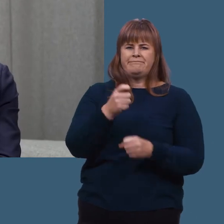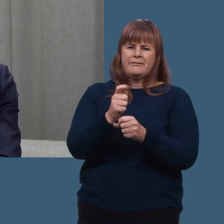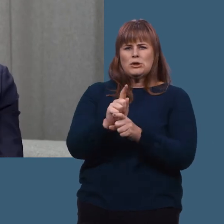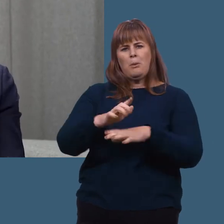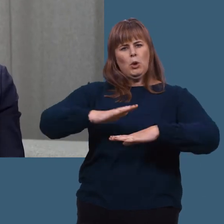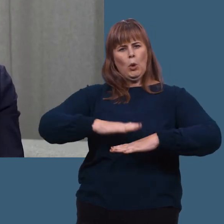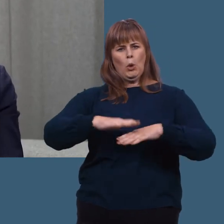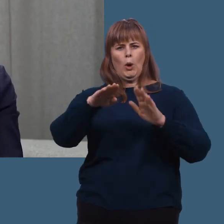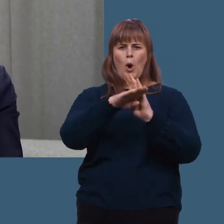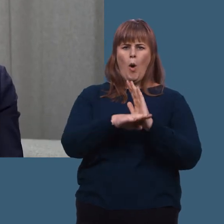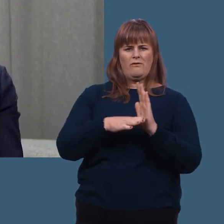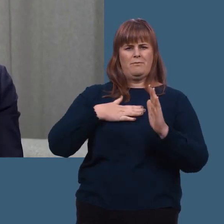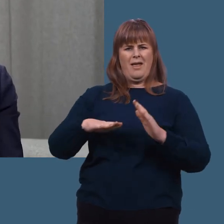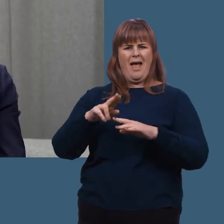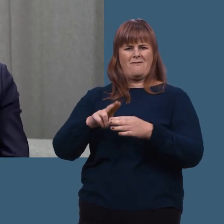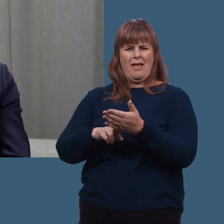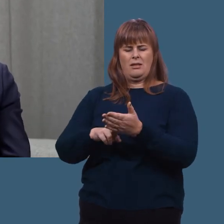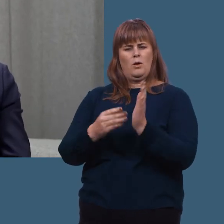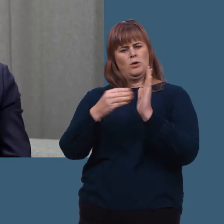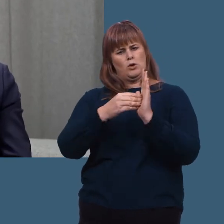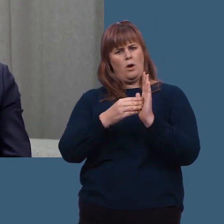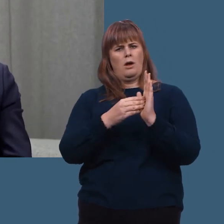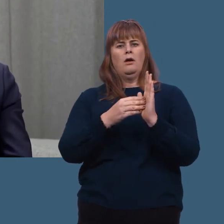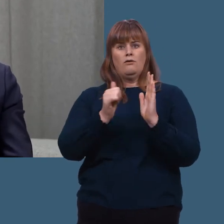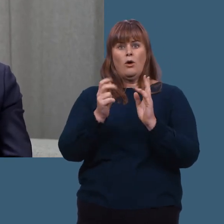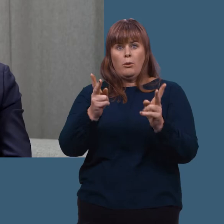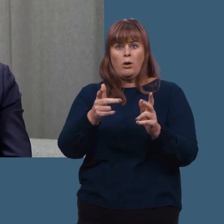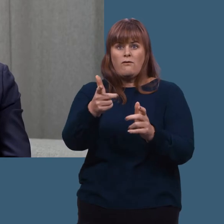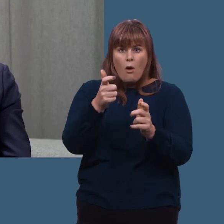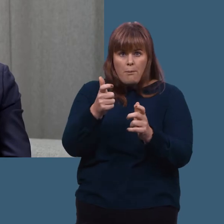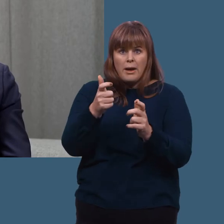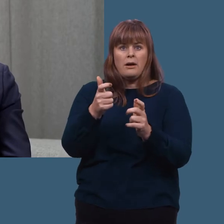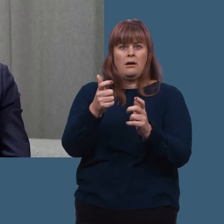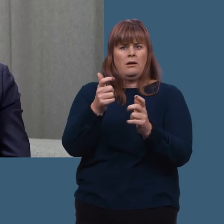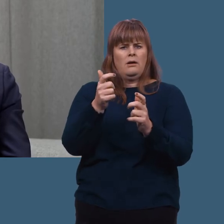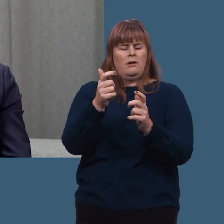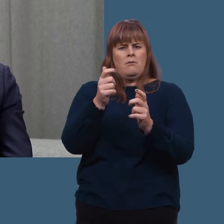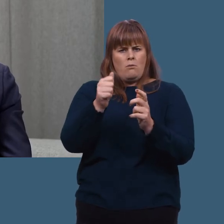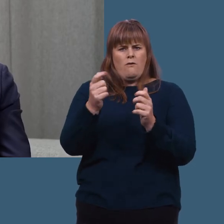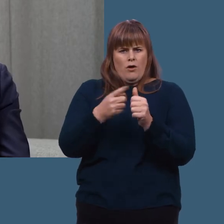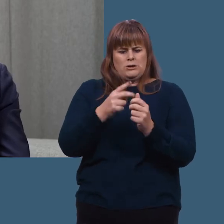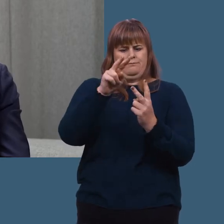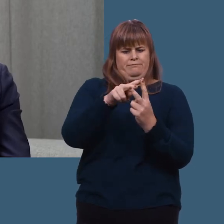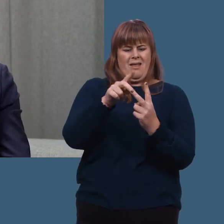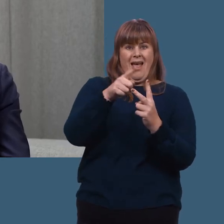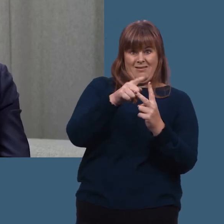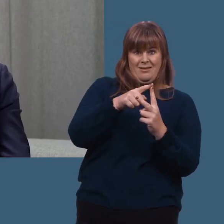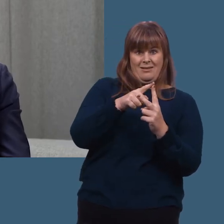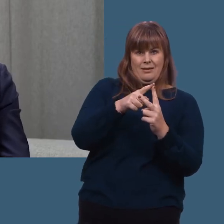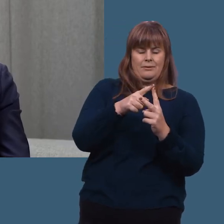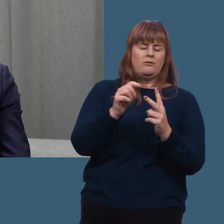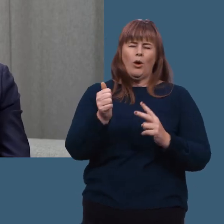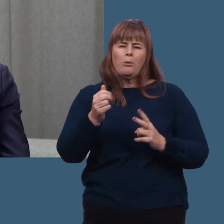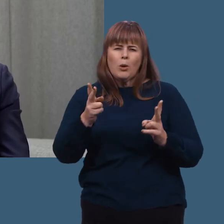grunnlov for FN. Der står det jo hva som skal til for å bruke våpen. Og det er to grunner til at du kan bruke